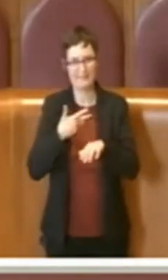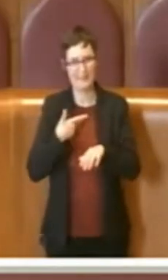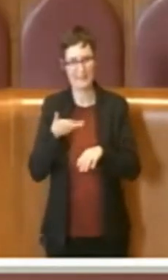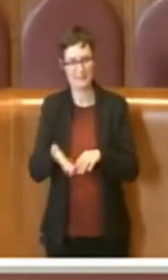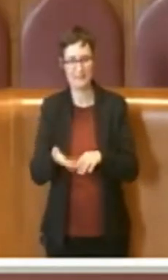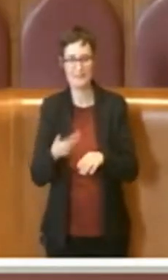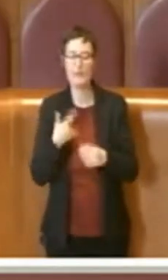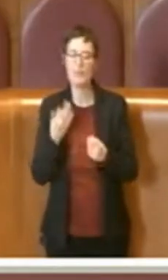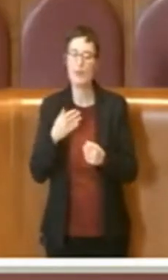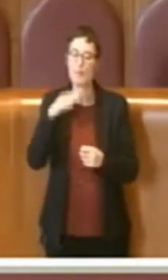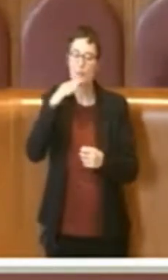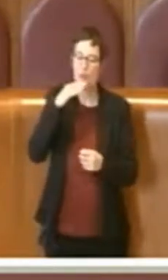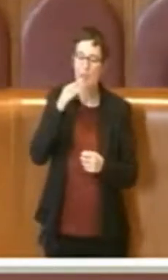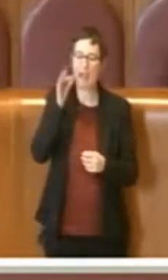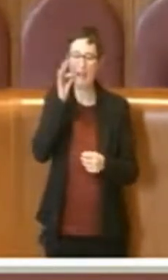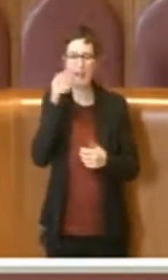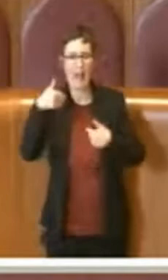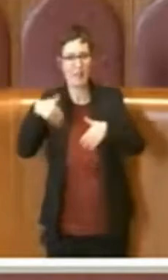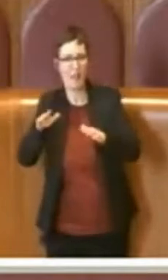riguarda il randaggismo e anche